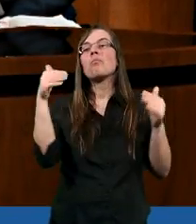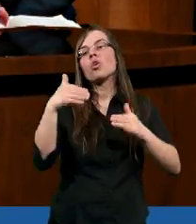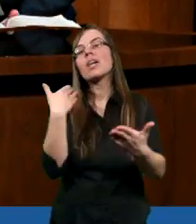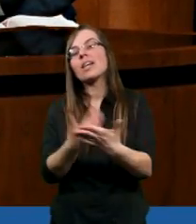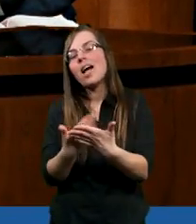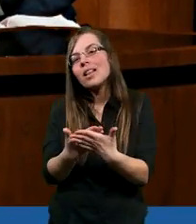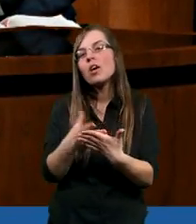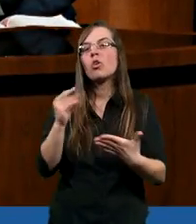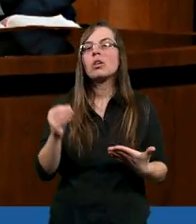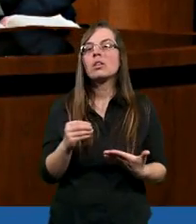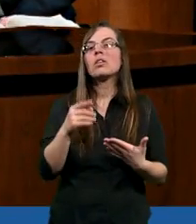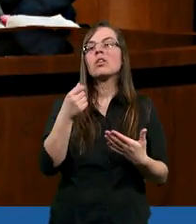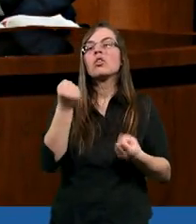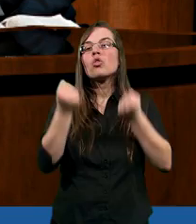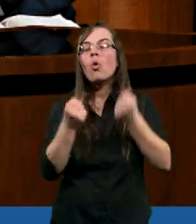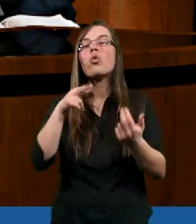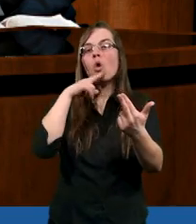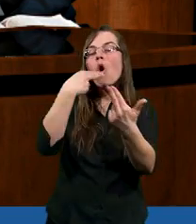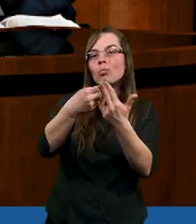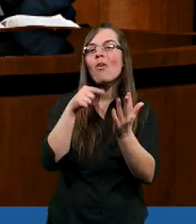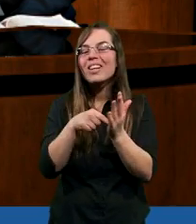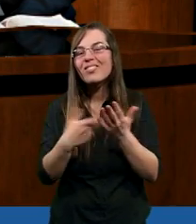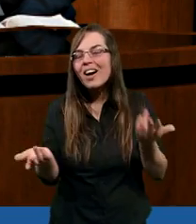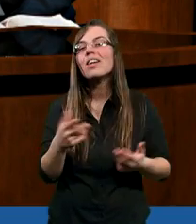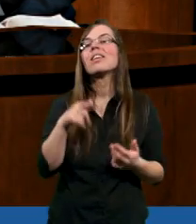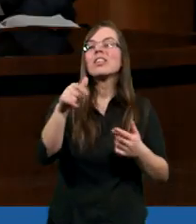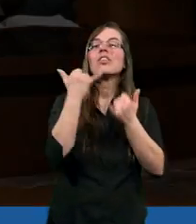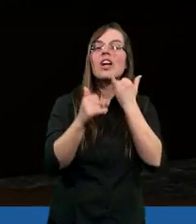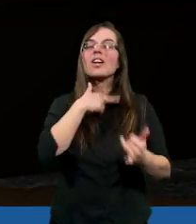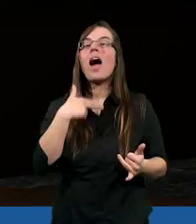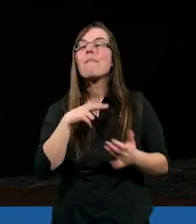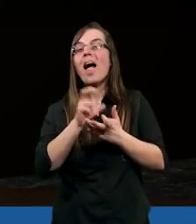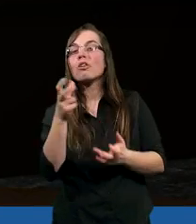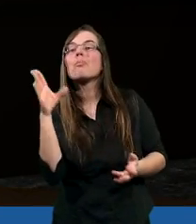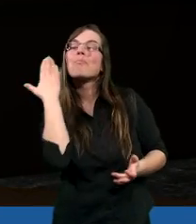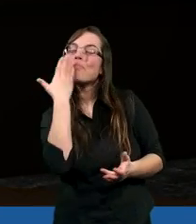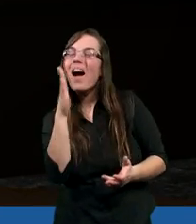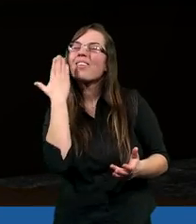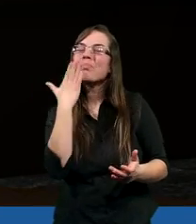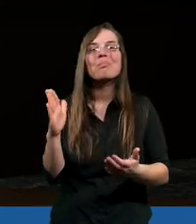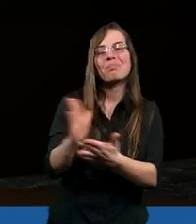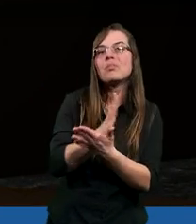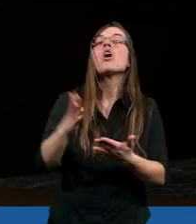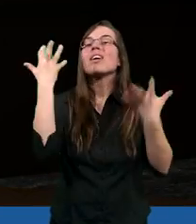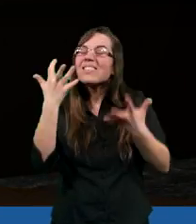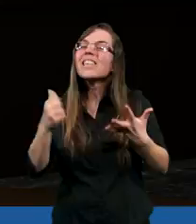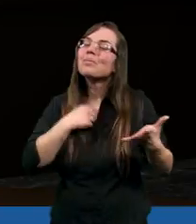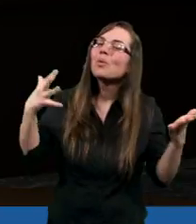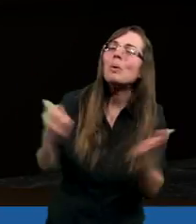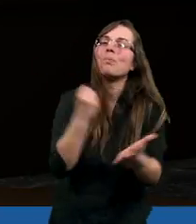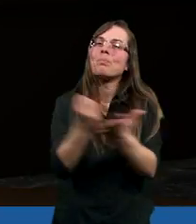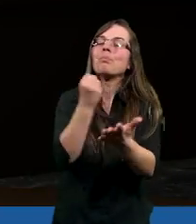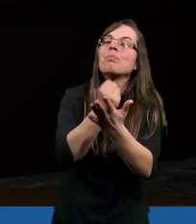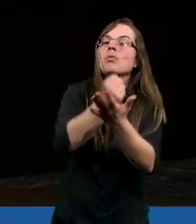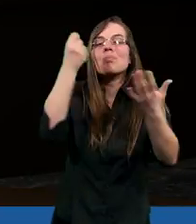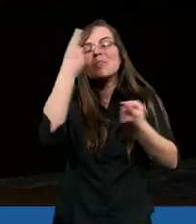dlatego trudno odpowiedzieć. No wiadomo, że jeżeli na czymś nam bardzo zależy, chcemy, żeby się udało, to o tym